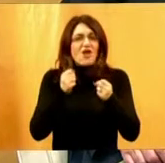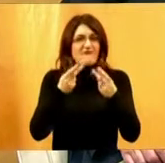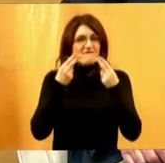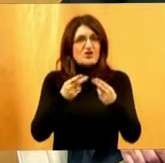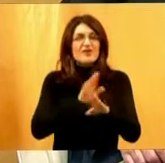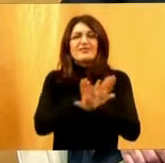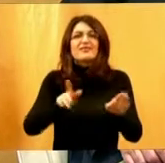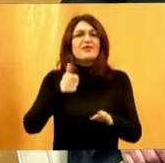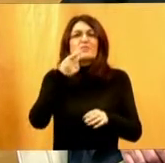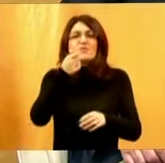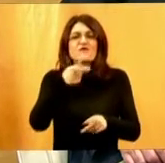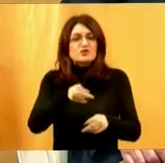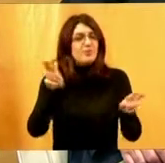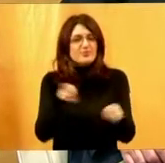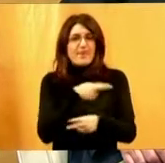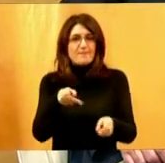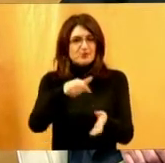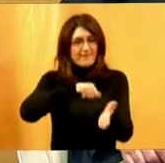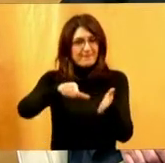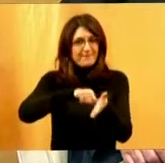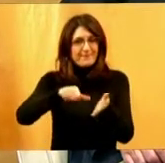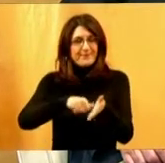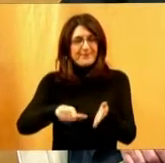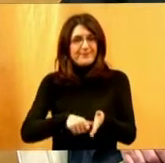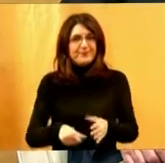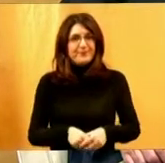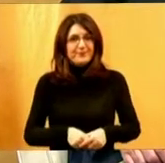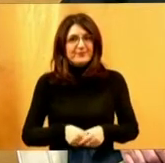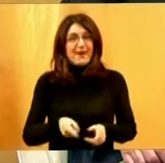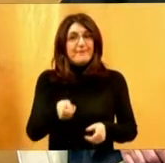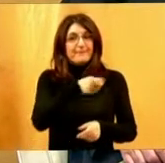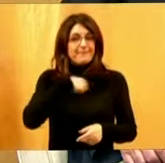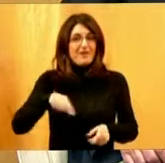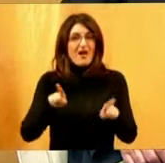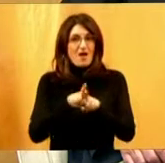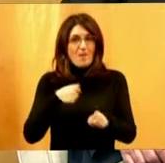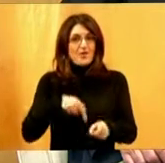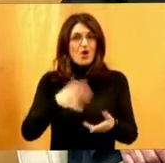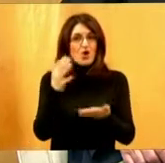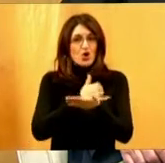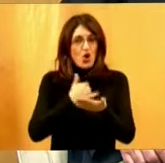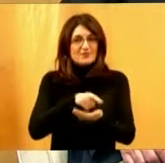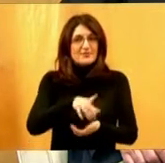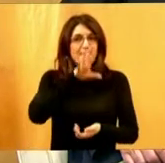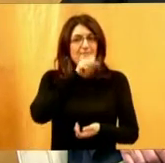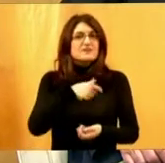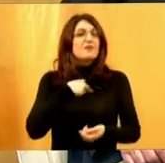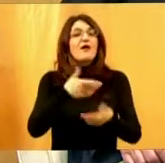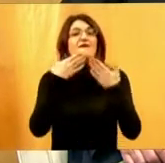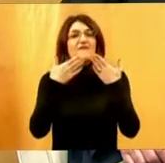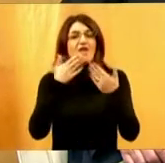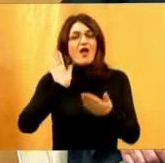nikakvim novcem ne može naplatiti. I mi kao korisnici smo iznimno zahvalni tim